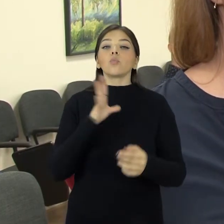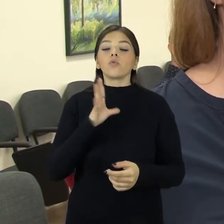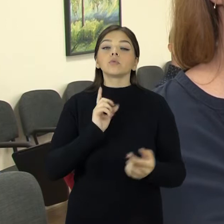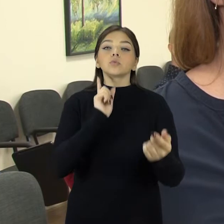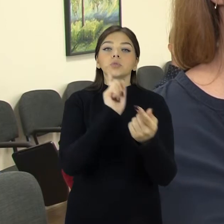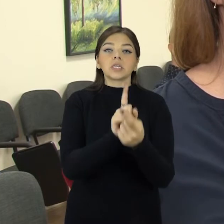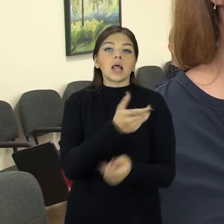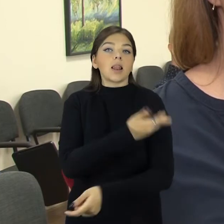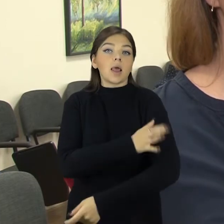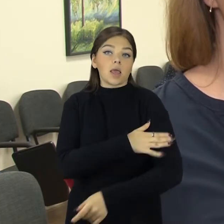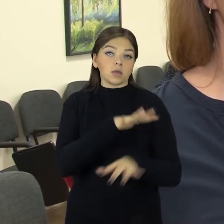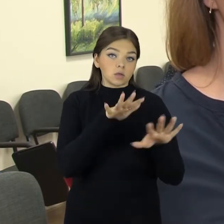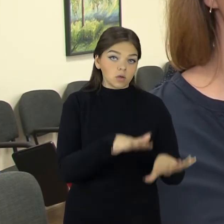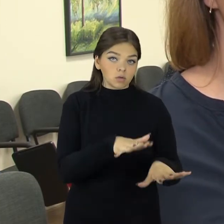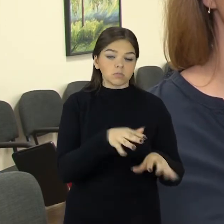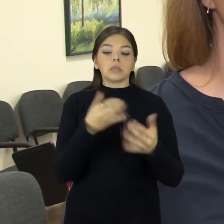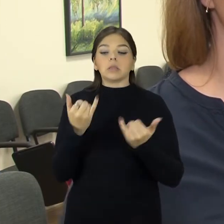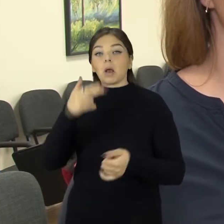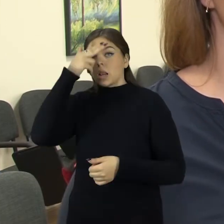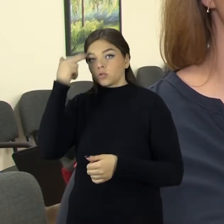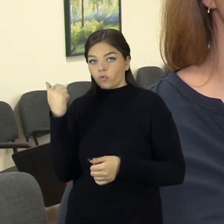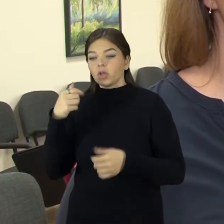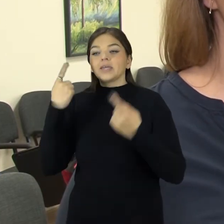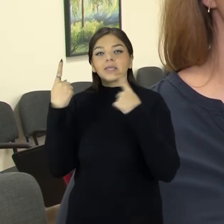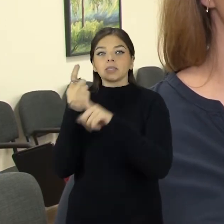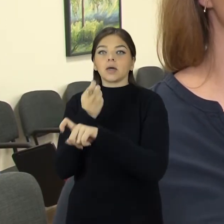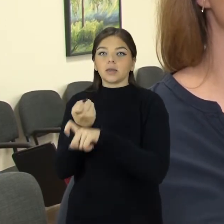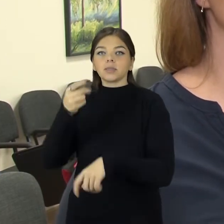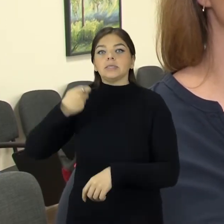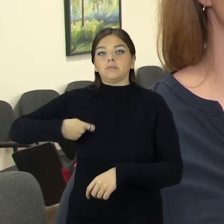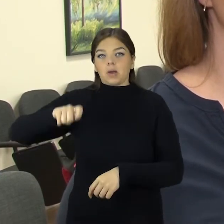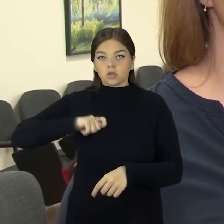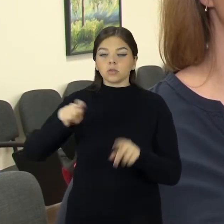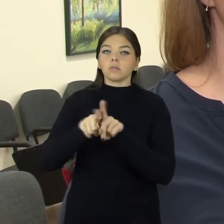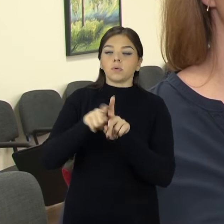Lietuvoje ir sekantis susitikimas bus Ispanijoje ir Bulgarijoje.